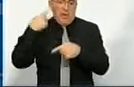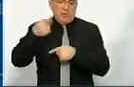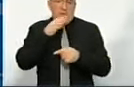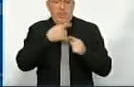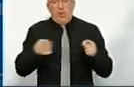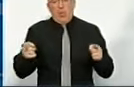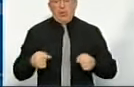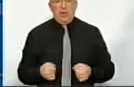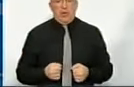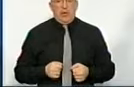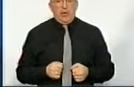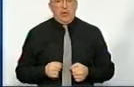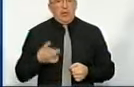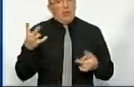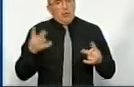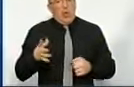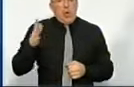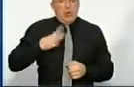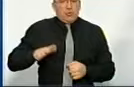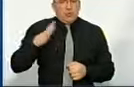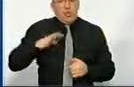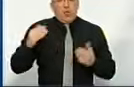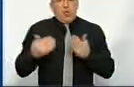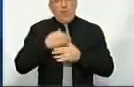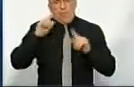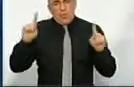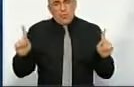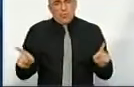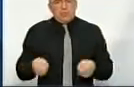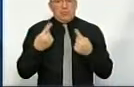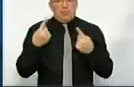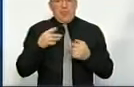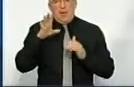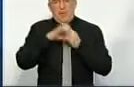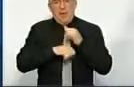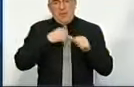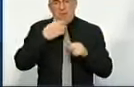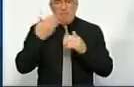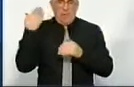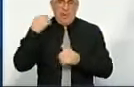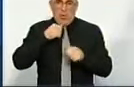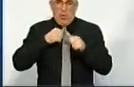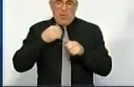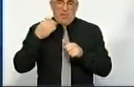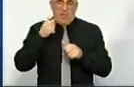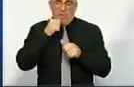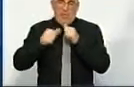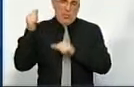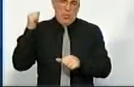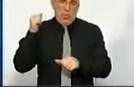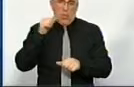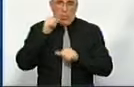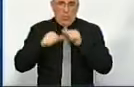періодах. Чи варто очікувати новостворене, тим, який створено наприкінці минулого року, громадам, під час виборів, які